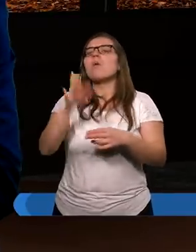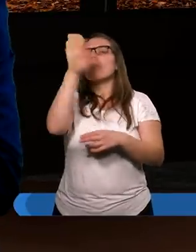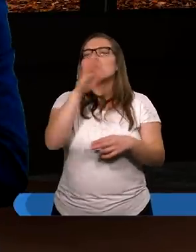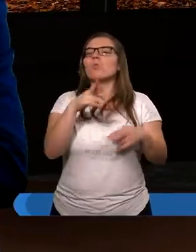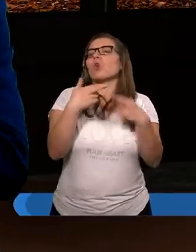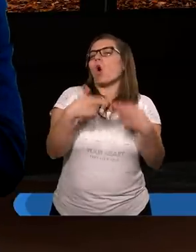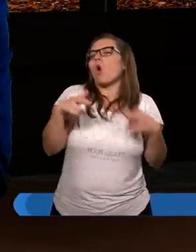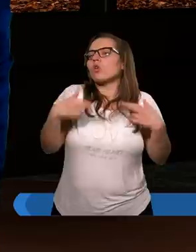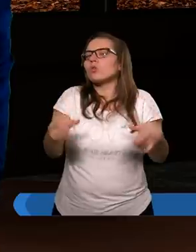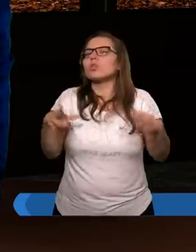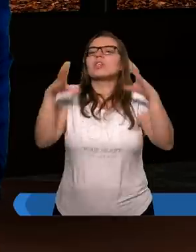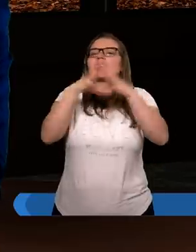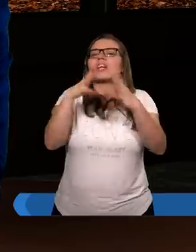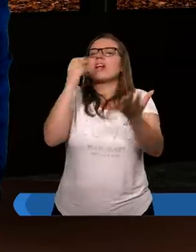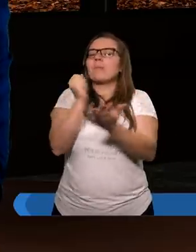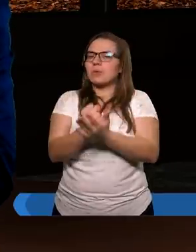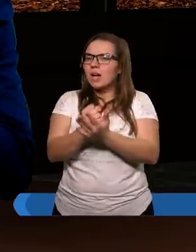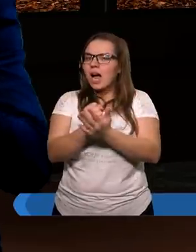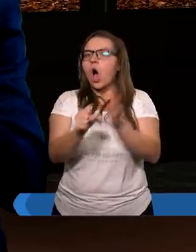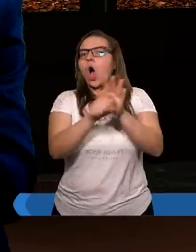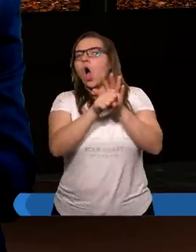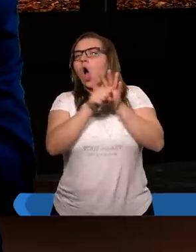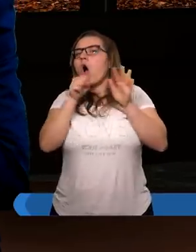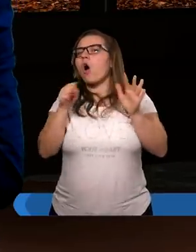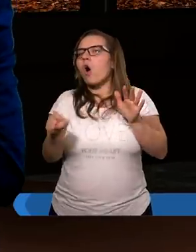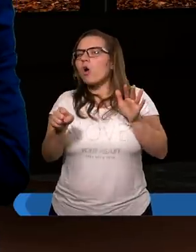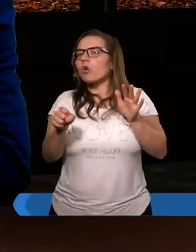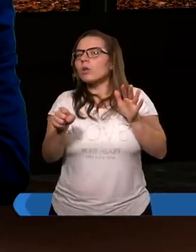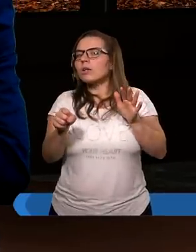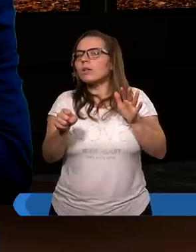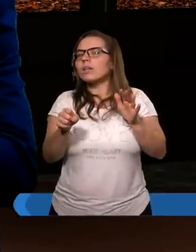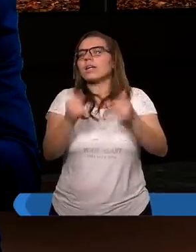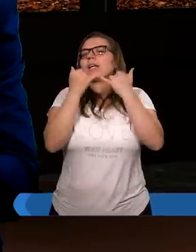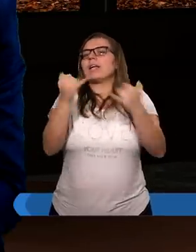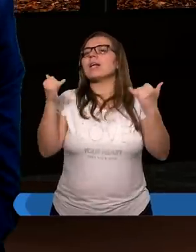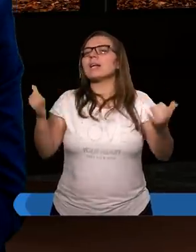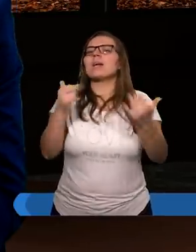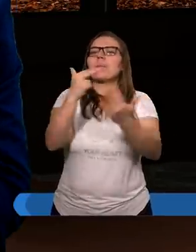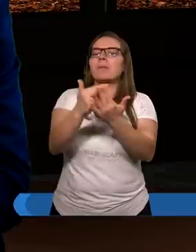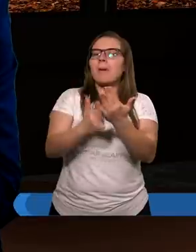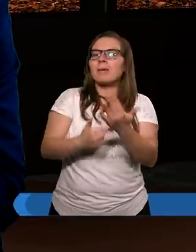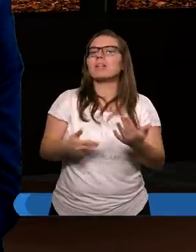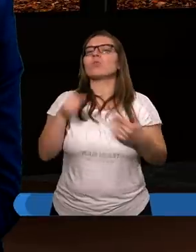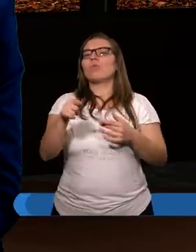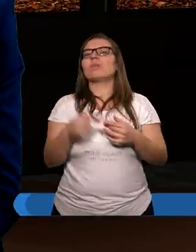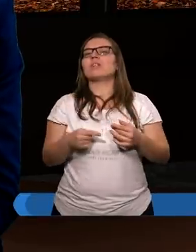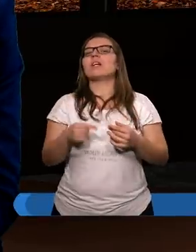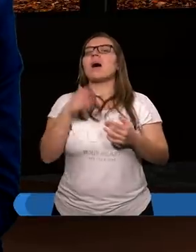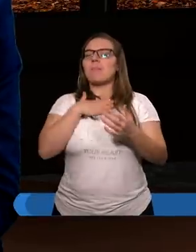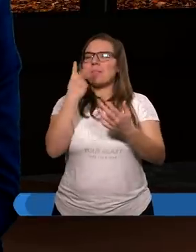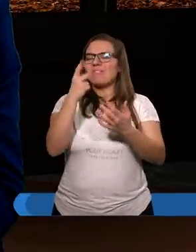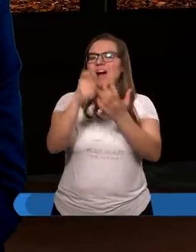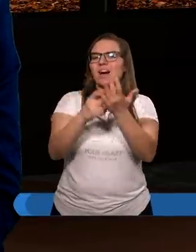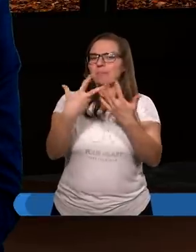rozróżnia dziesięć przykazań od innych przepisów zakonu. Chciałbym tylko wam dwa